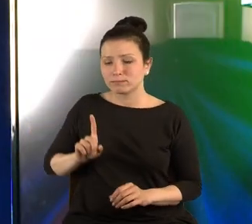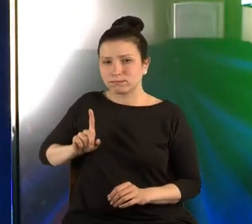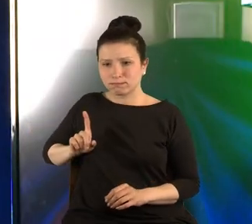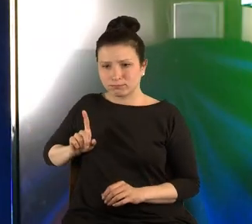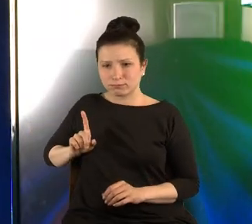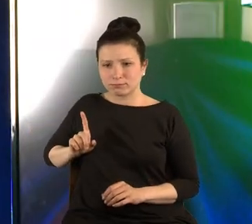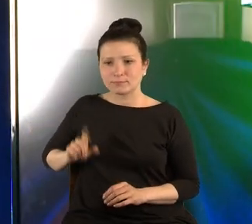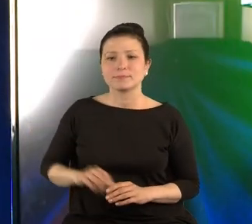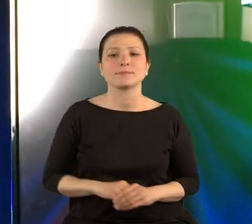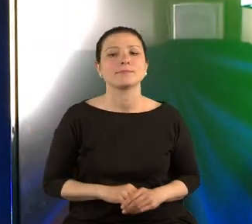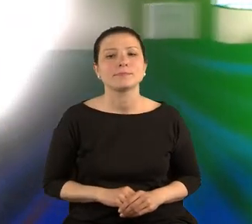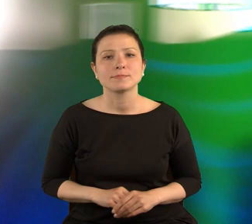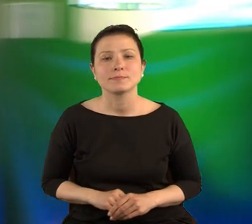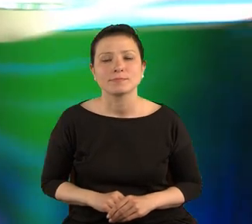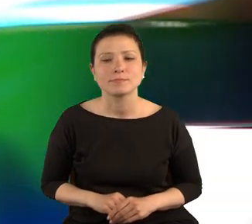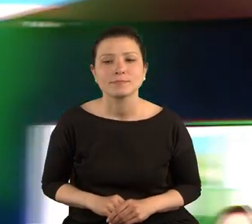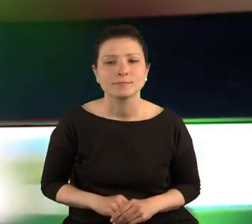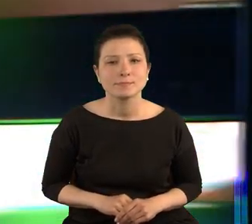trochę oddalę od tego.